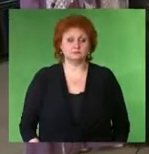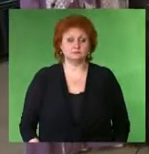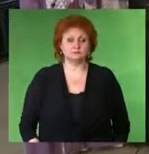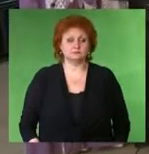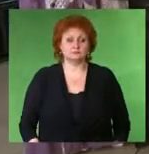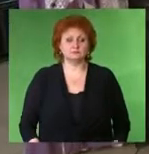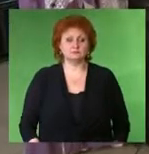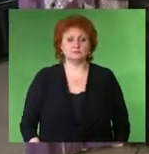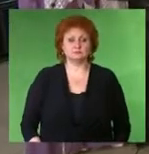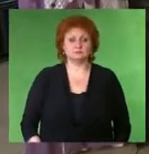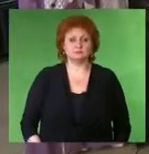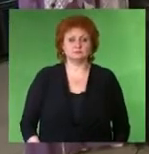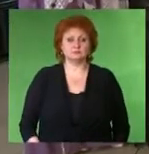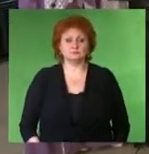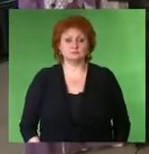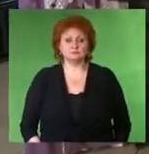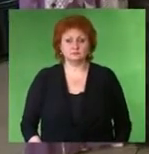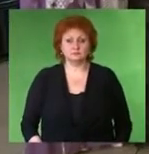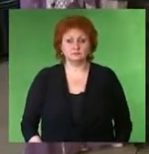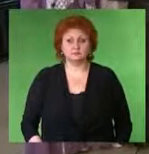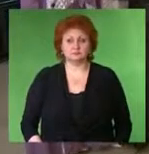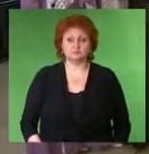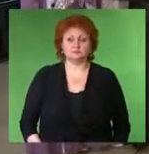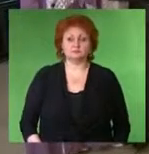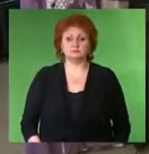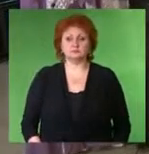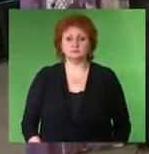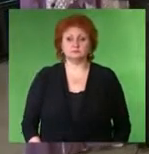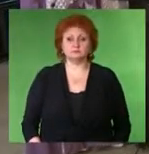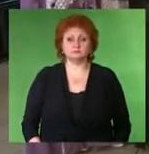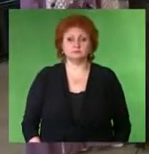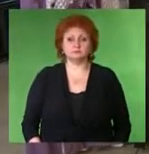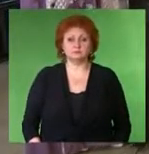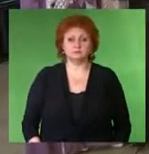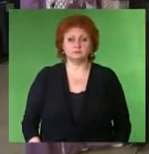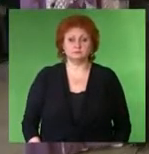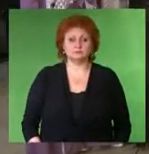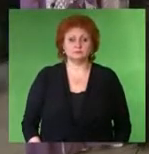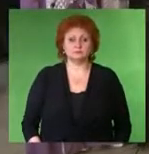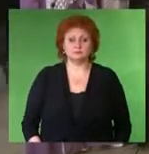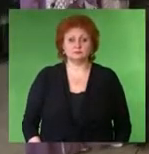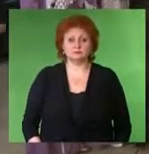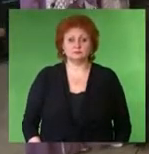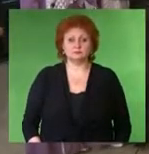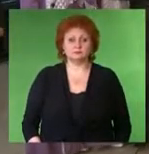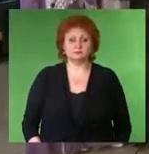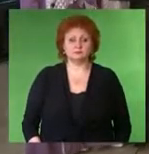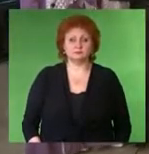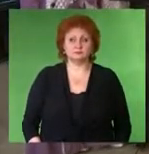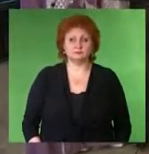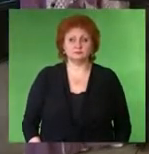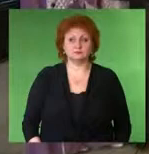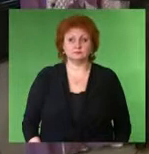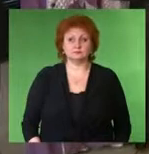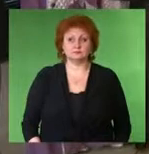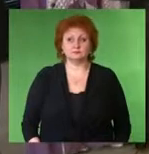Мне подарит этот прекрасный мир Благодать твоя,